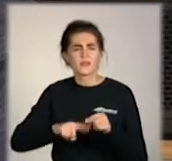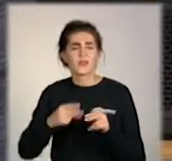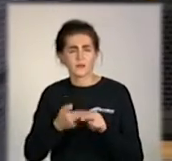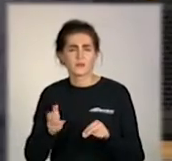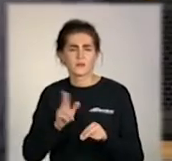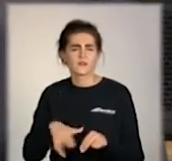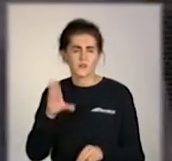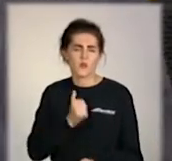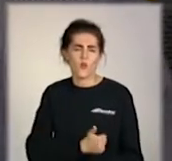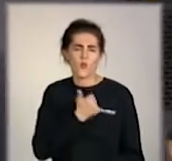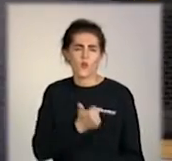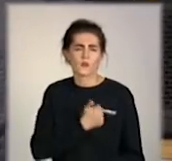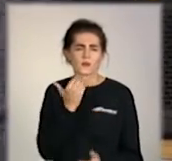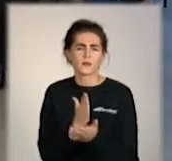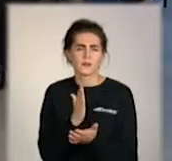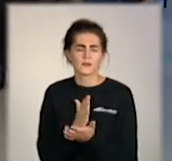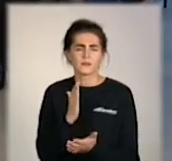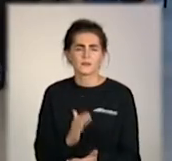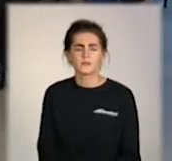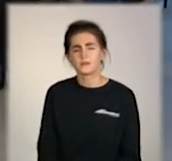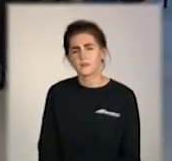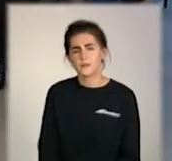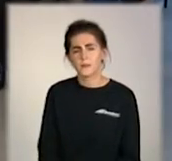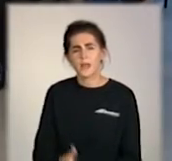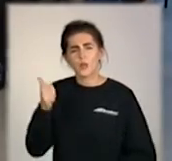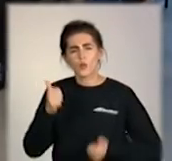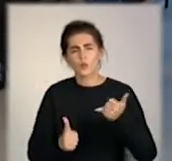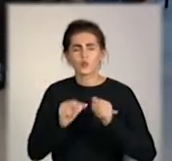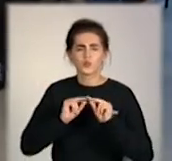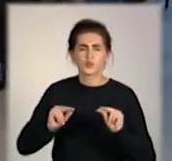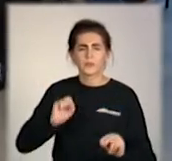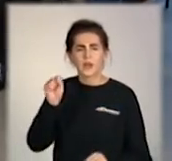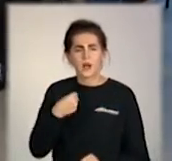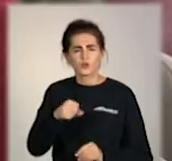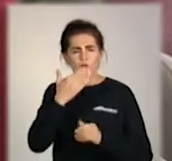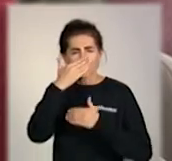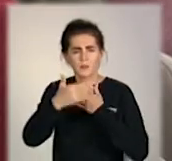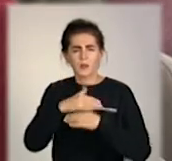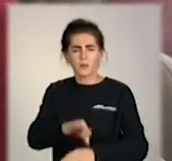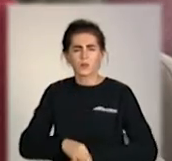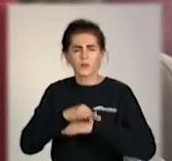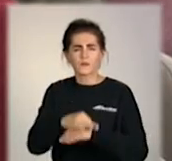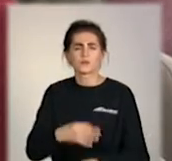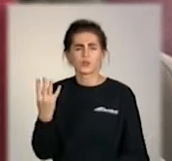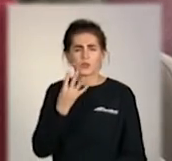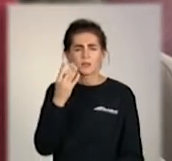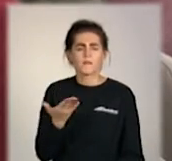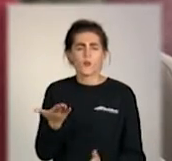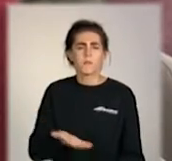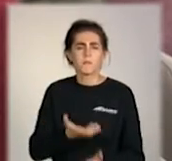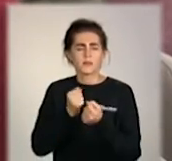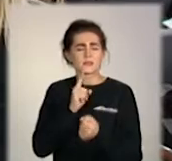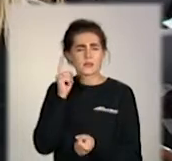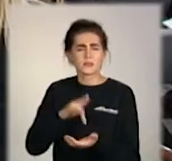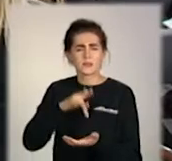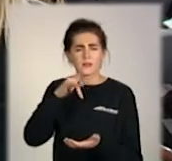подожди, фотографіруй». Конкурс вчителі Приазов'я проводять вчетверте за підтримки Зеленого центру Метинвест